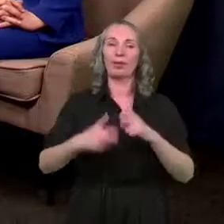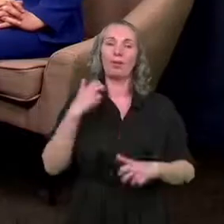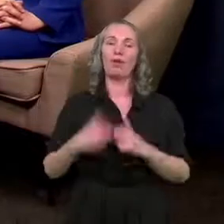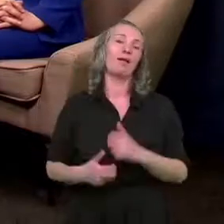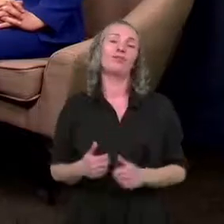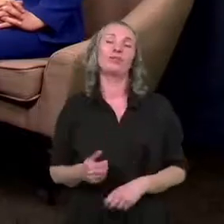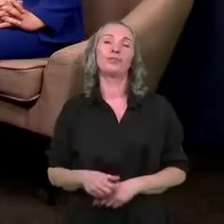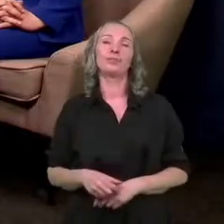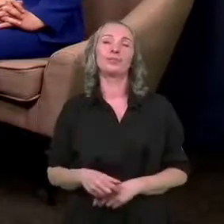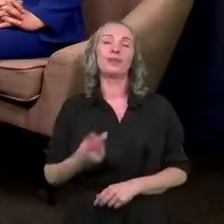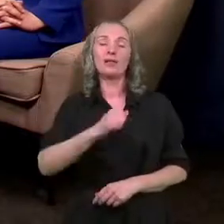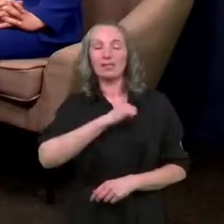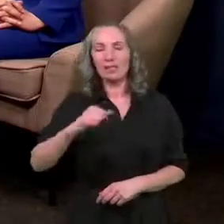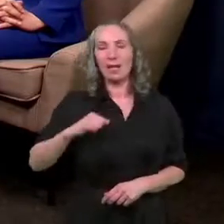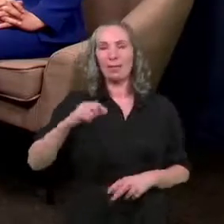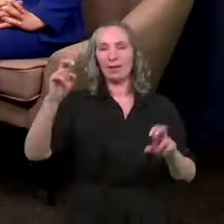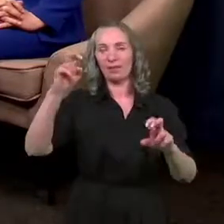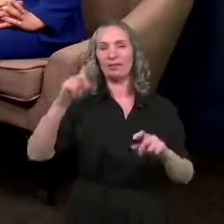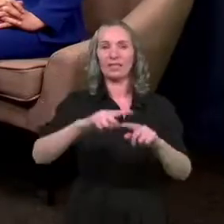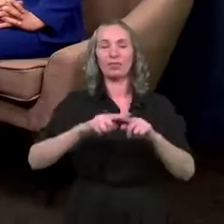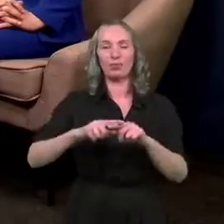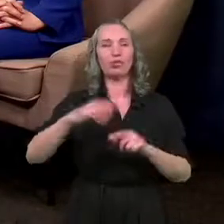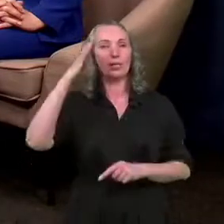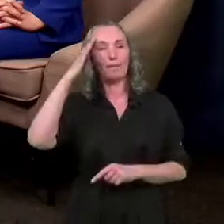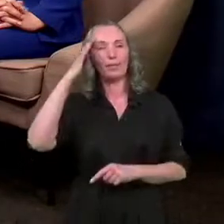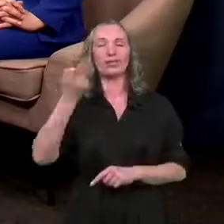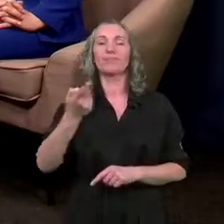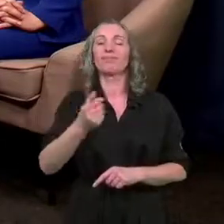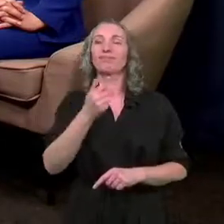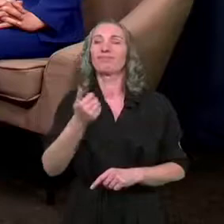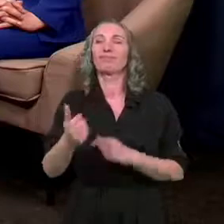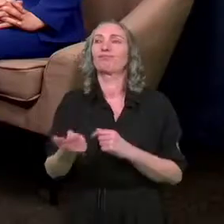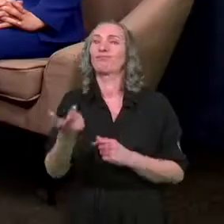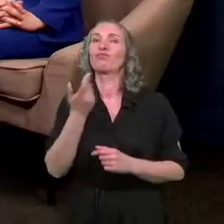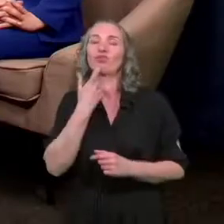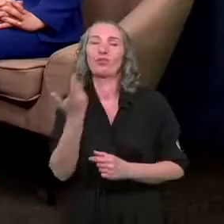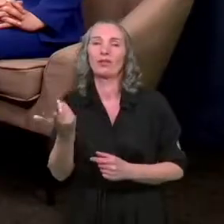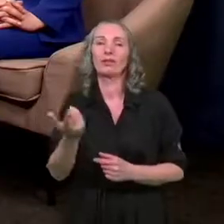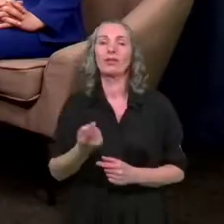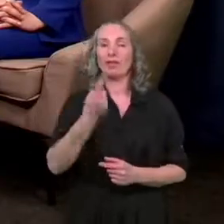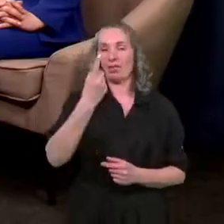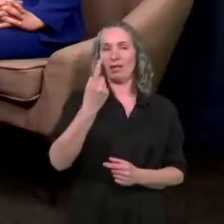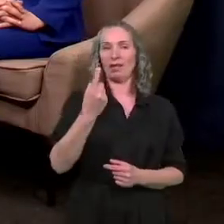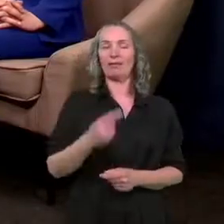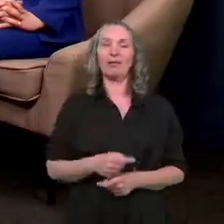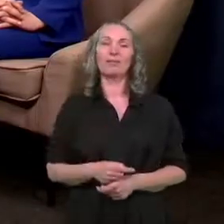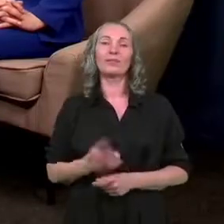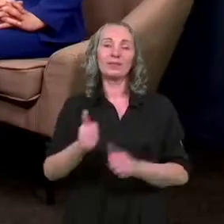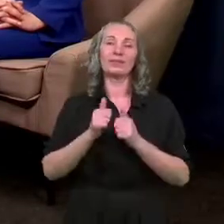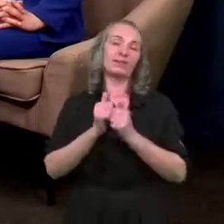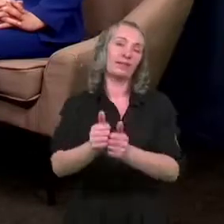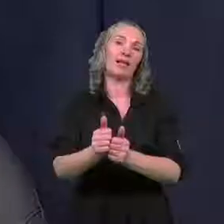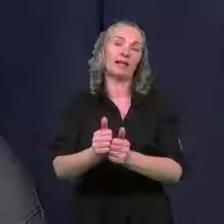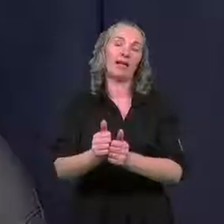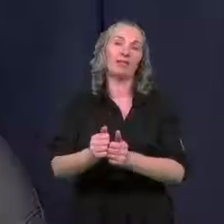że sama nazwa spółdzielnia mieszkaniowa czemu służy? Między innymi jednym z zadań